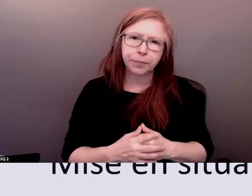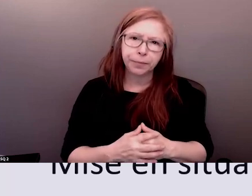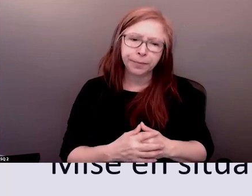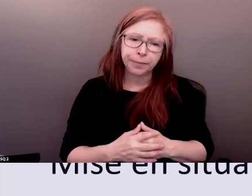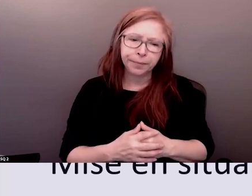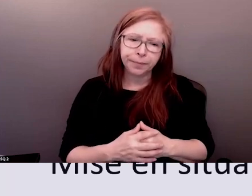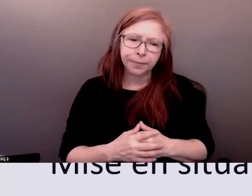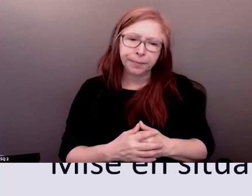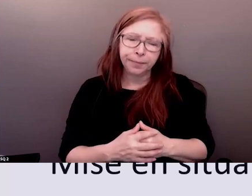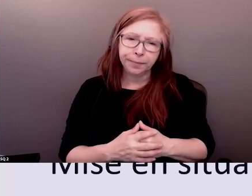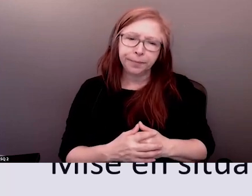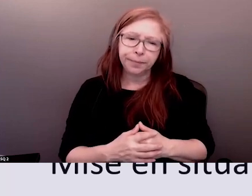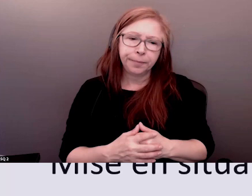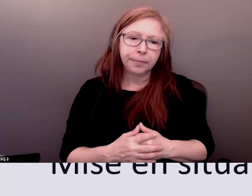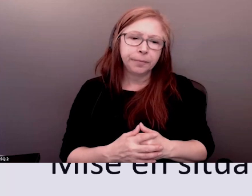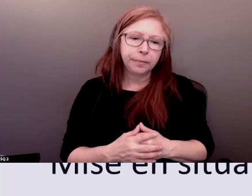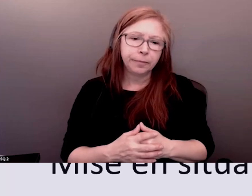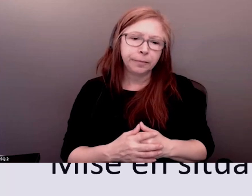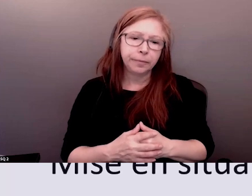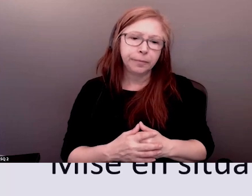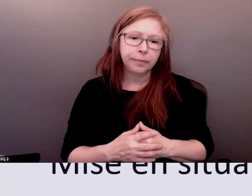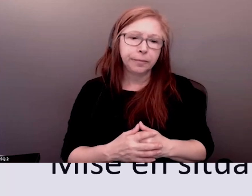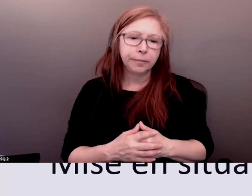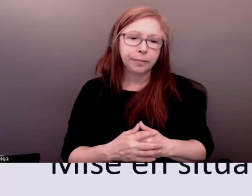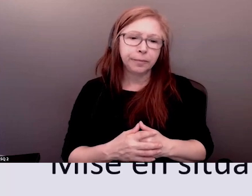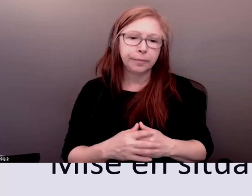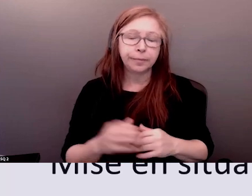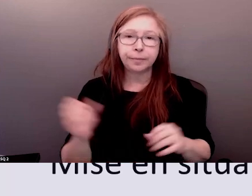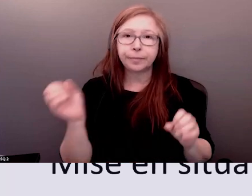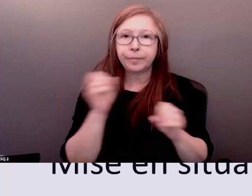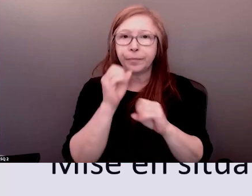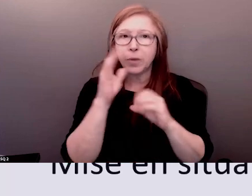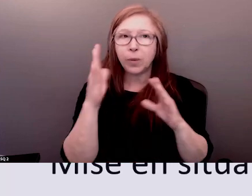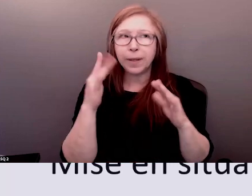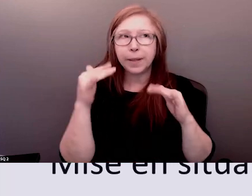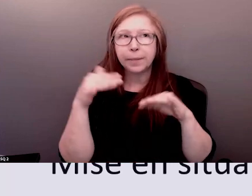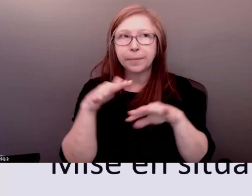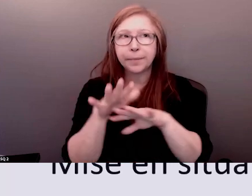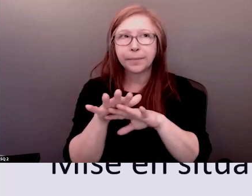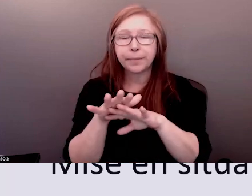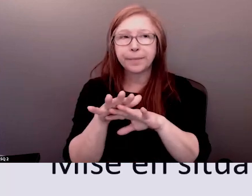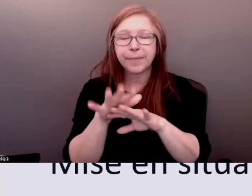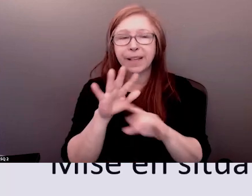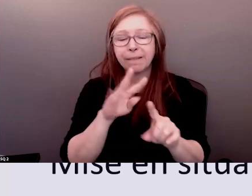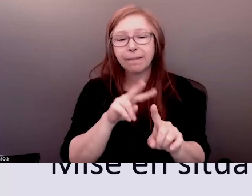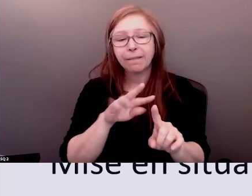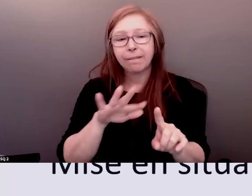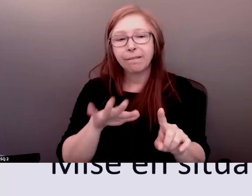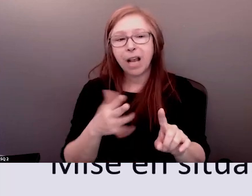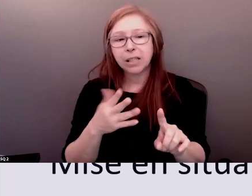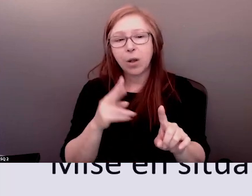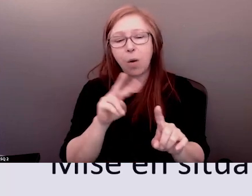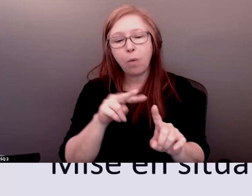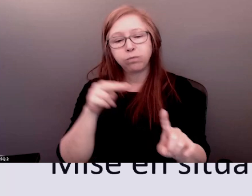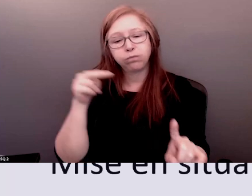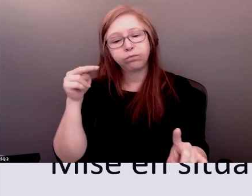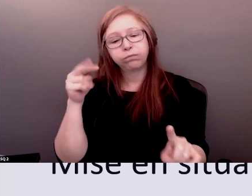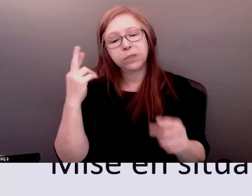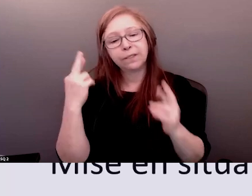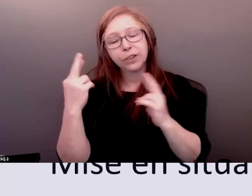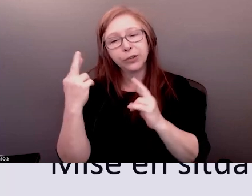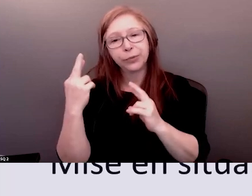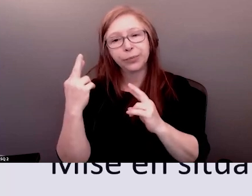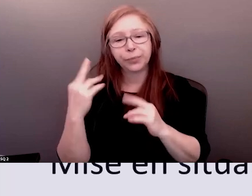c'est vraiment sur le papier il y a cette éducation en termes de l'EDE et ensuite vous dites félicitations vous avez ce